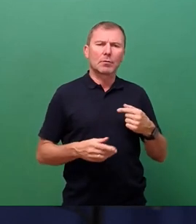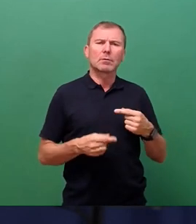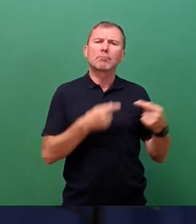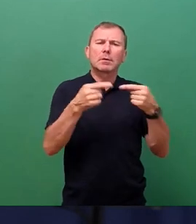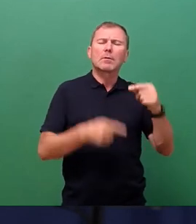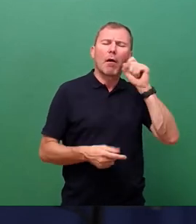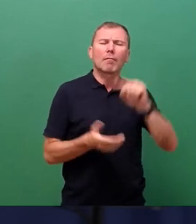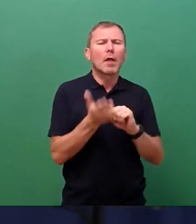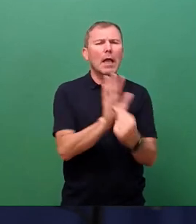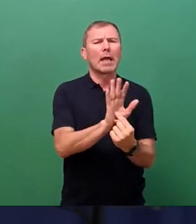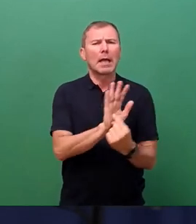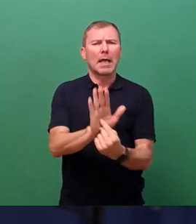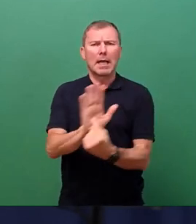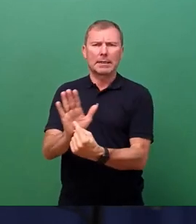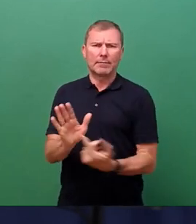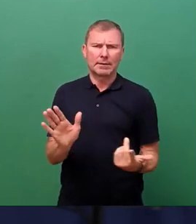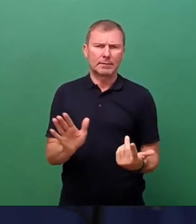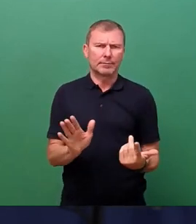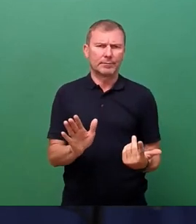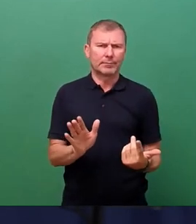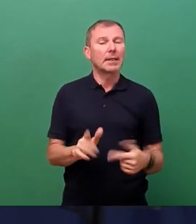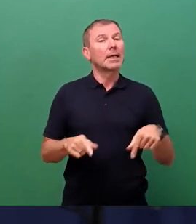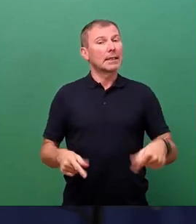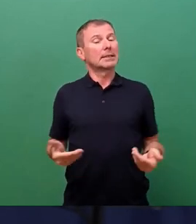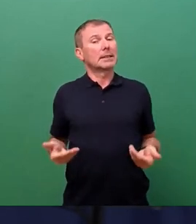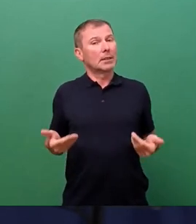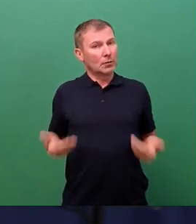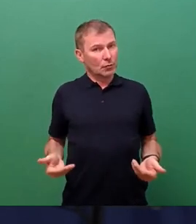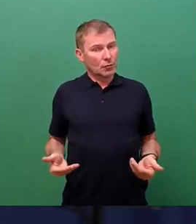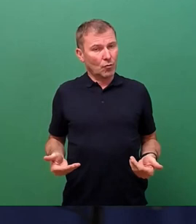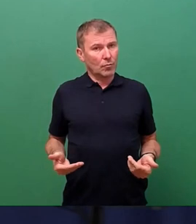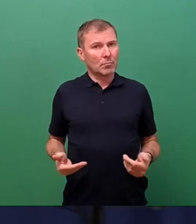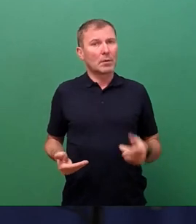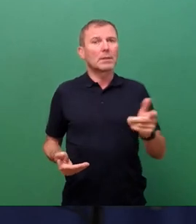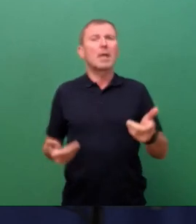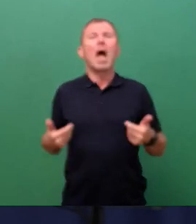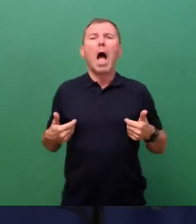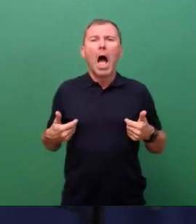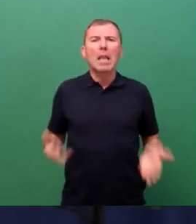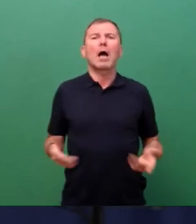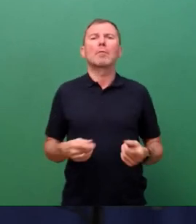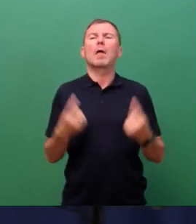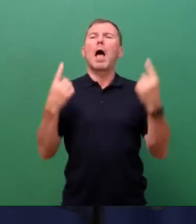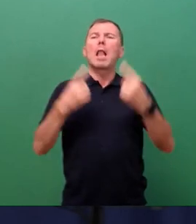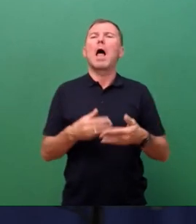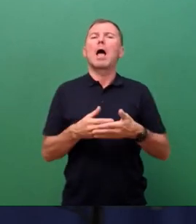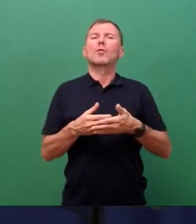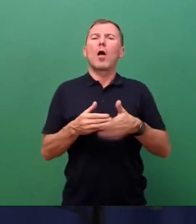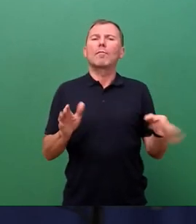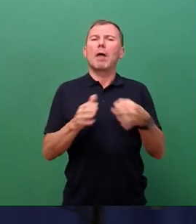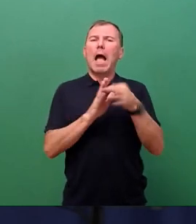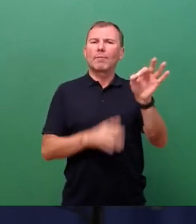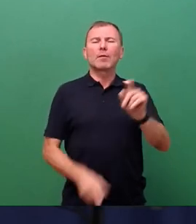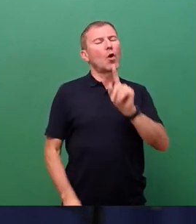hingewiesen haben. Jetzt ist es Fakt, dass es erlaubte Ladenöffnungen am Sonntag im Advent nur für die